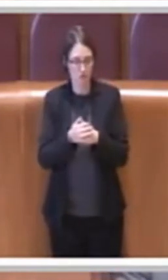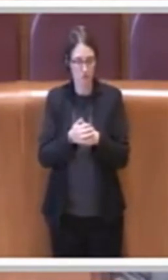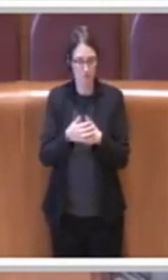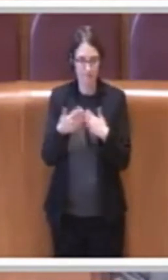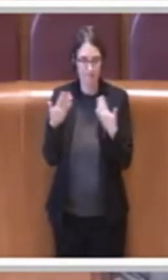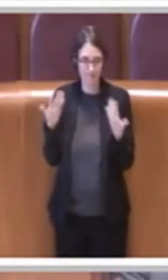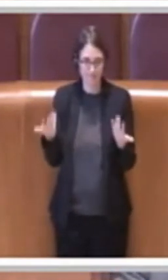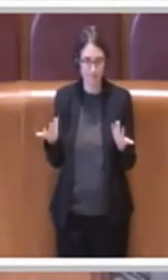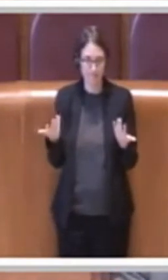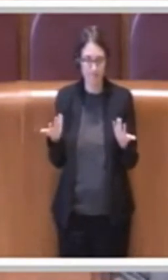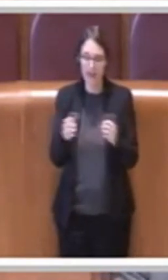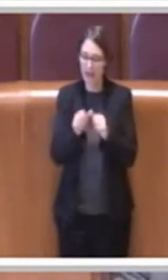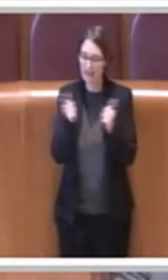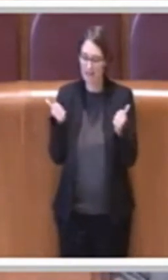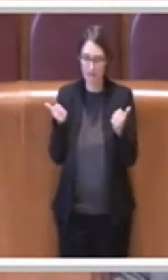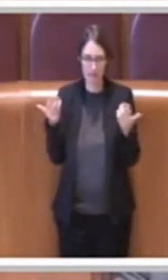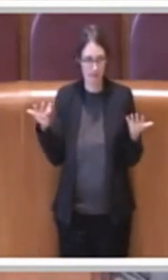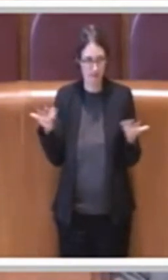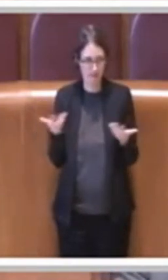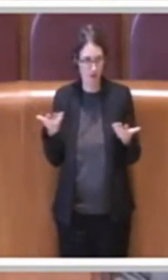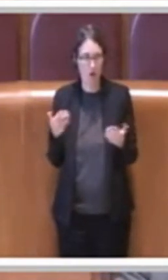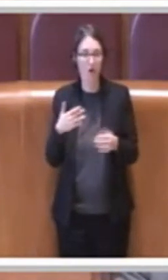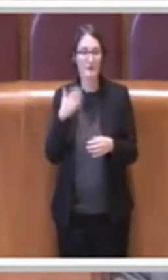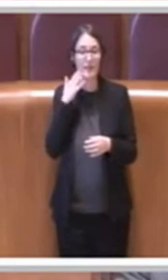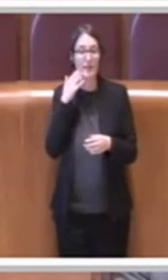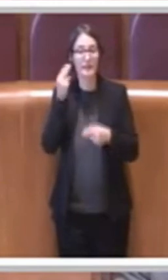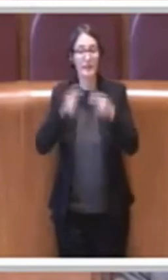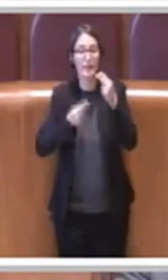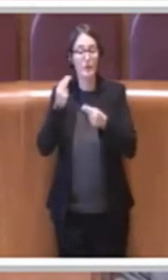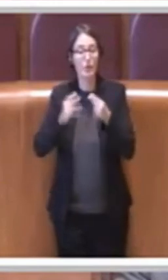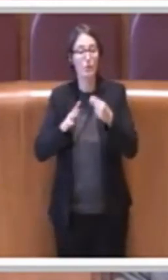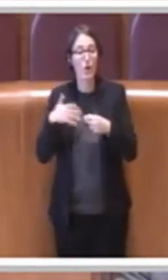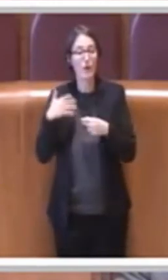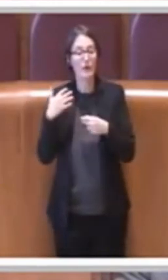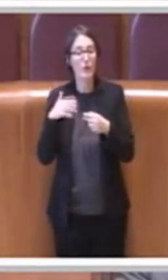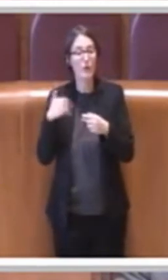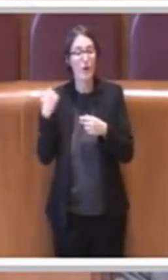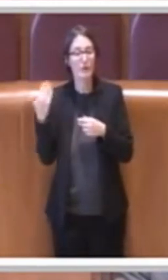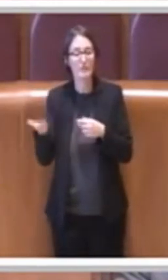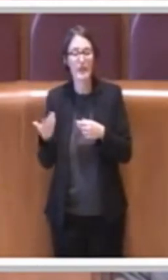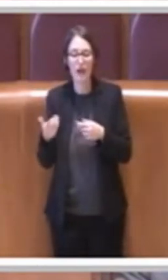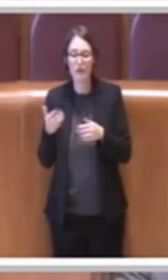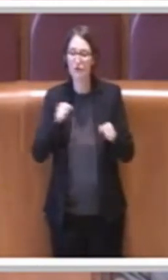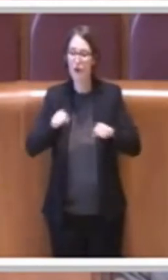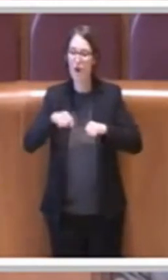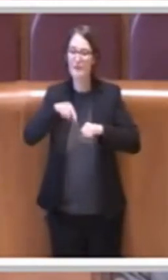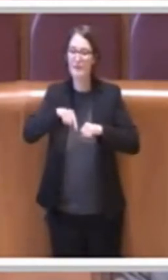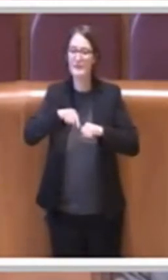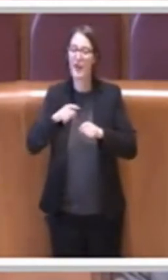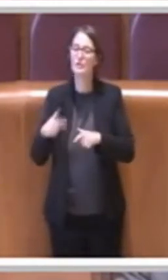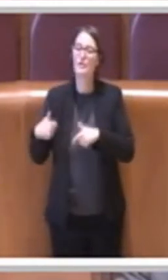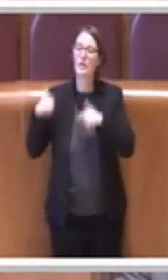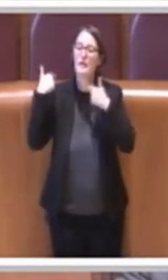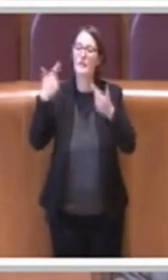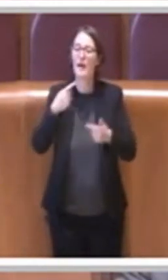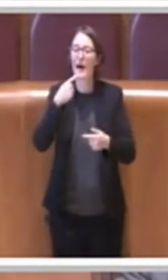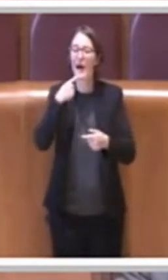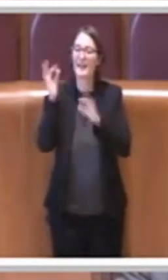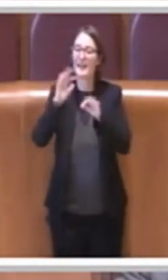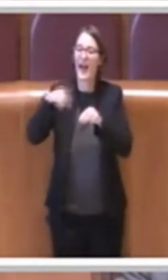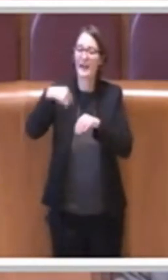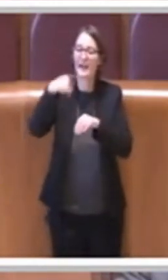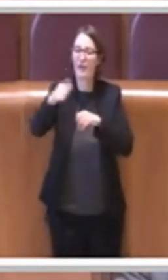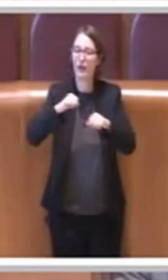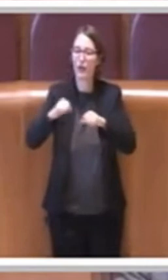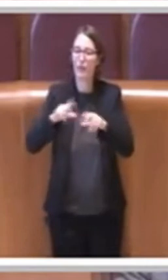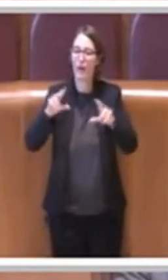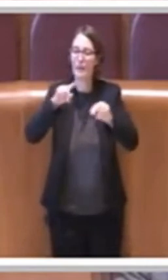differenza? Questo debito fuori bilancio, questa amministrazione, non lo lascerà sulle spalle di chi verrà dopo, ma lo riconosce e lo